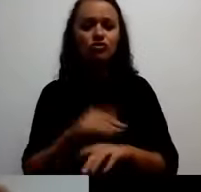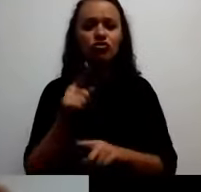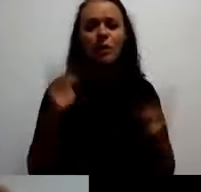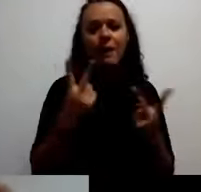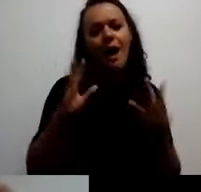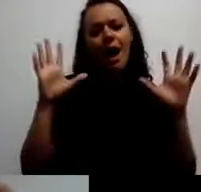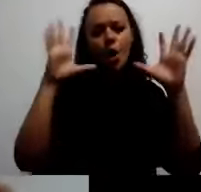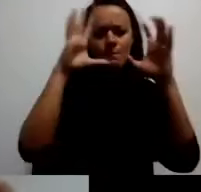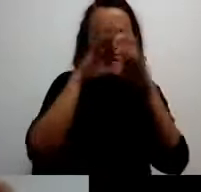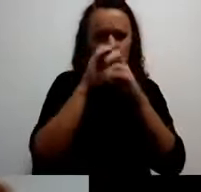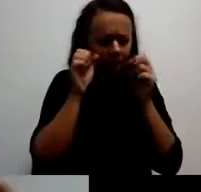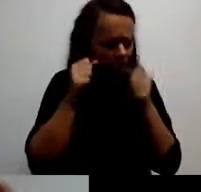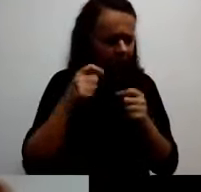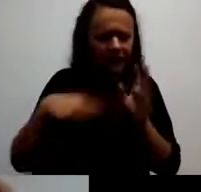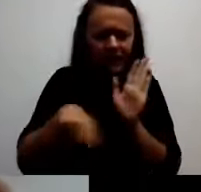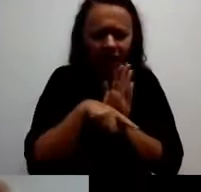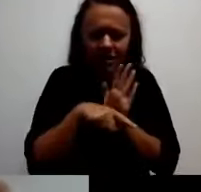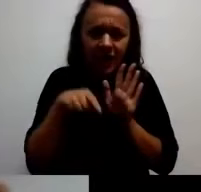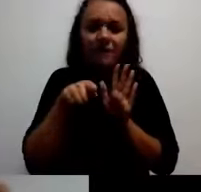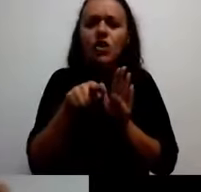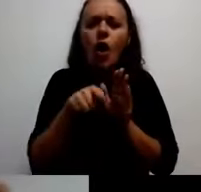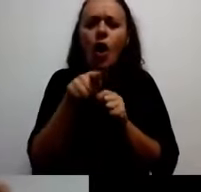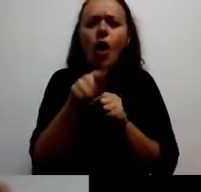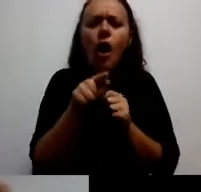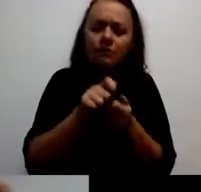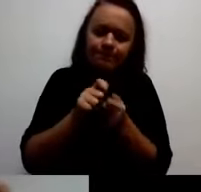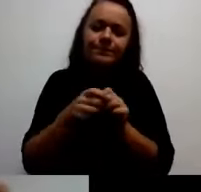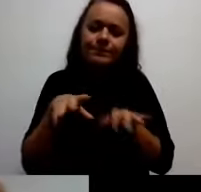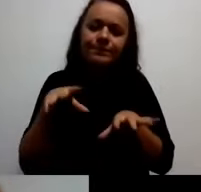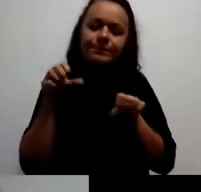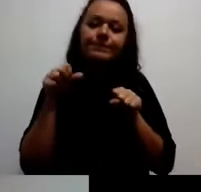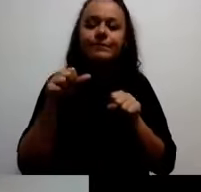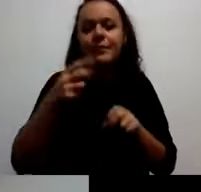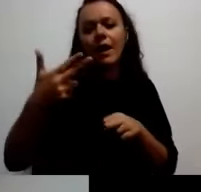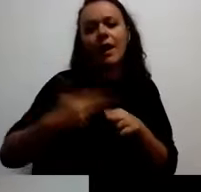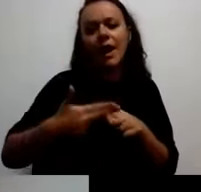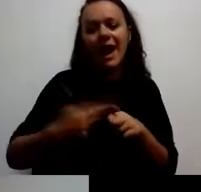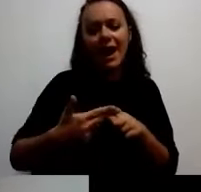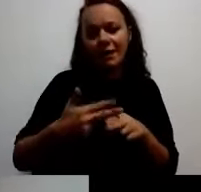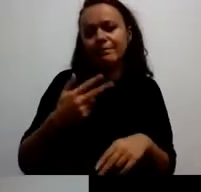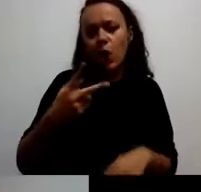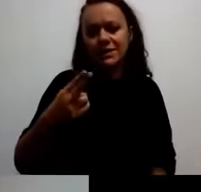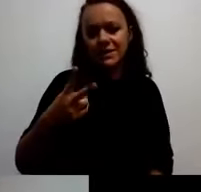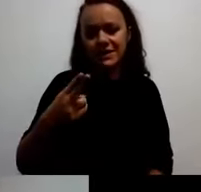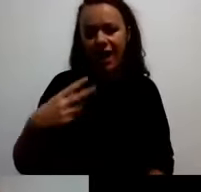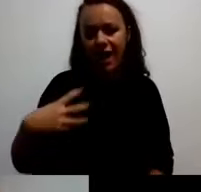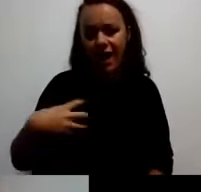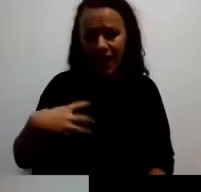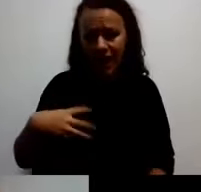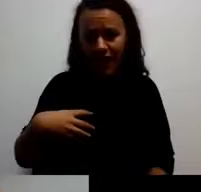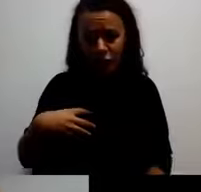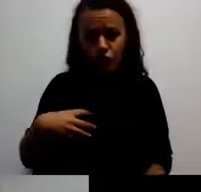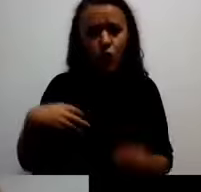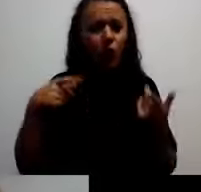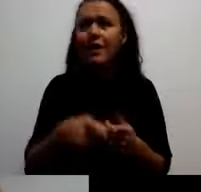čak ima ime, zvao se Rak Dojke. Rak je najteži mrak u kome se nađeš bez